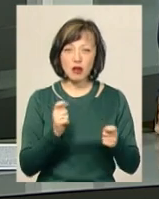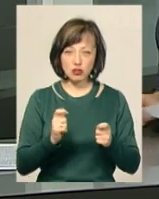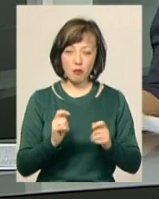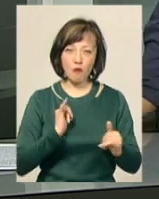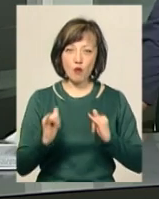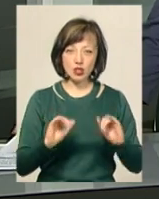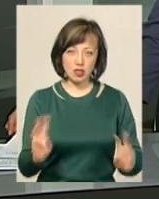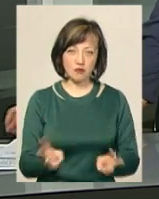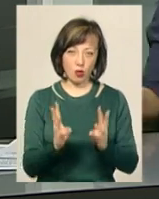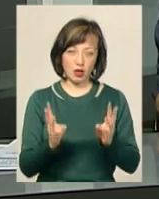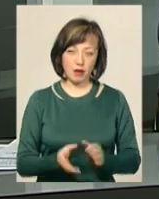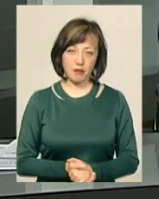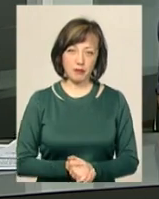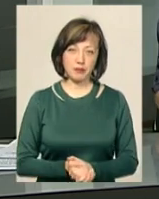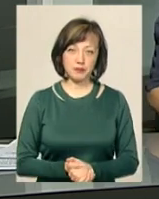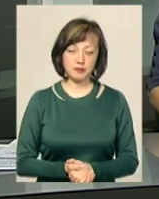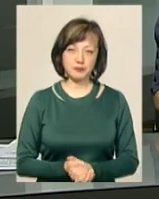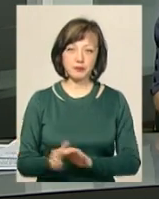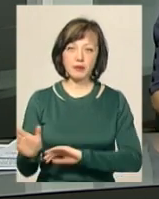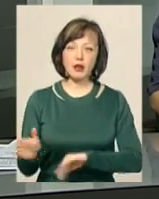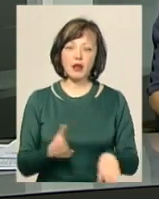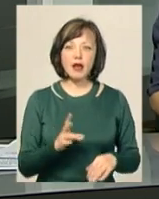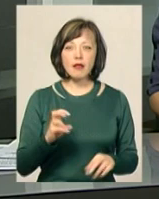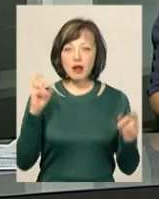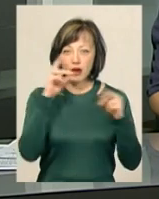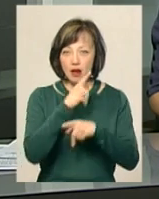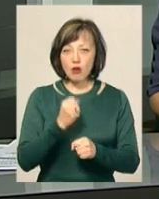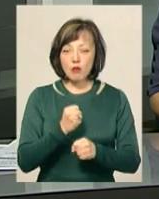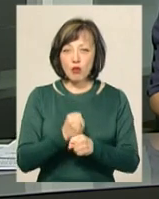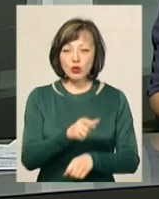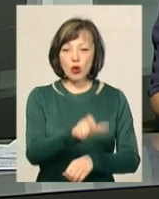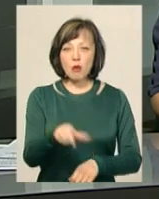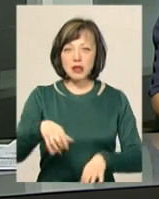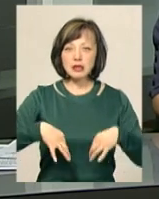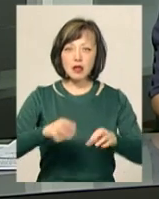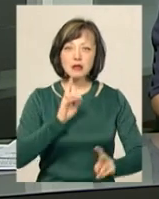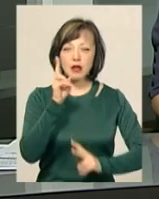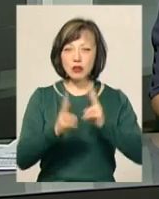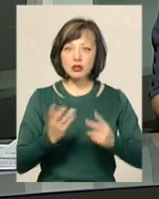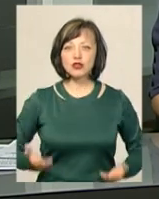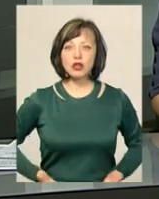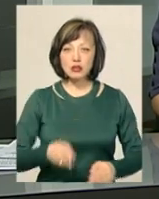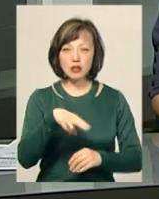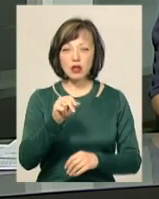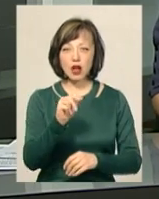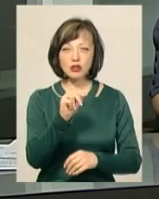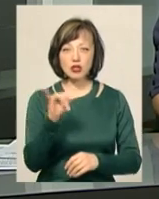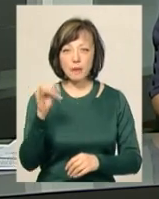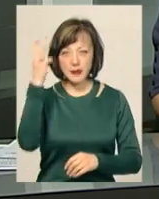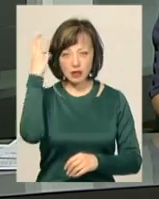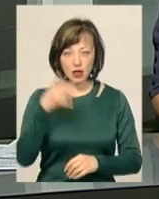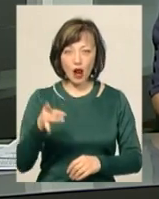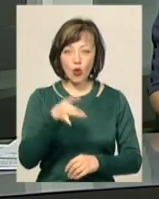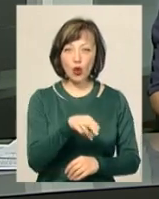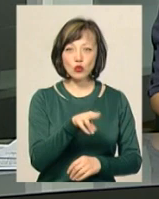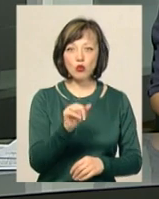з вогнем. На неналежну роботу громадського транспорту нарікають жителі дачного масиву, що в Хмельницькому мікрорайоні